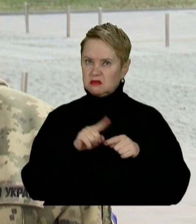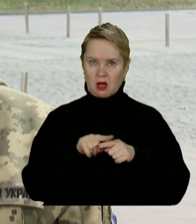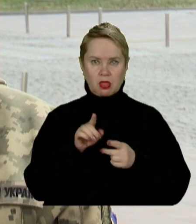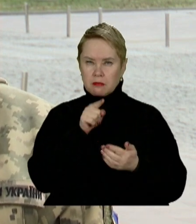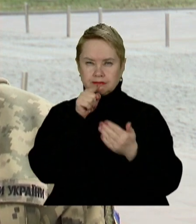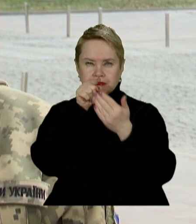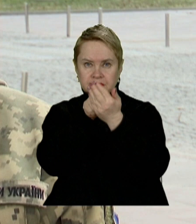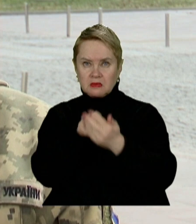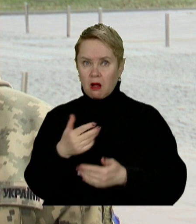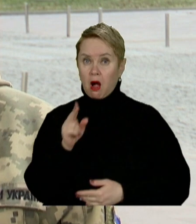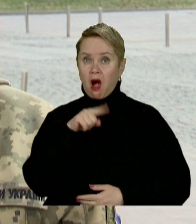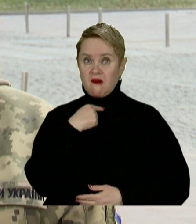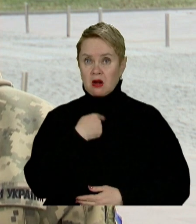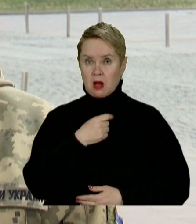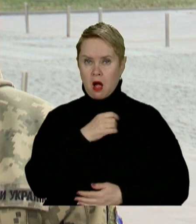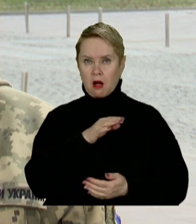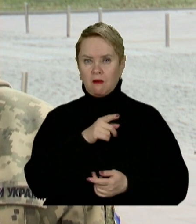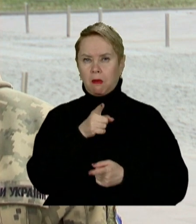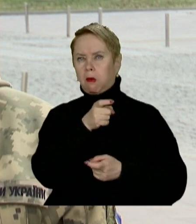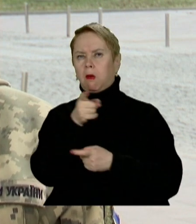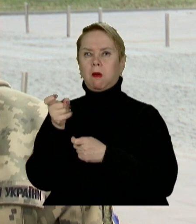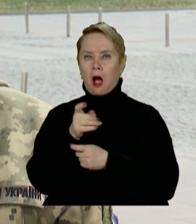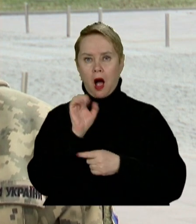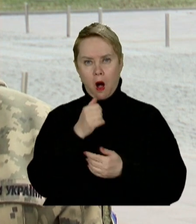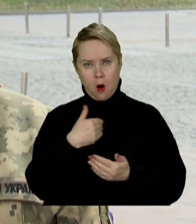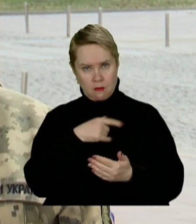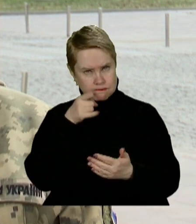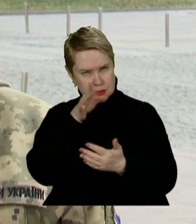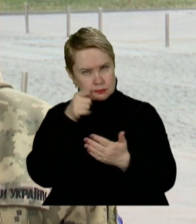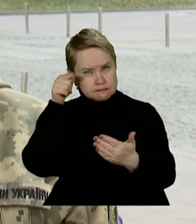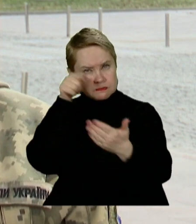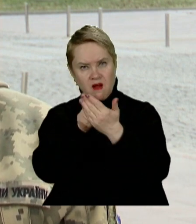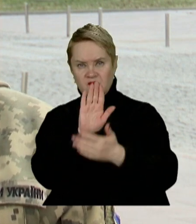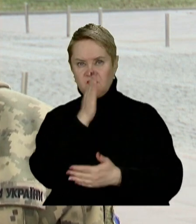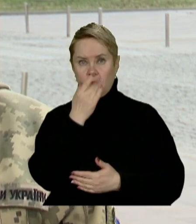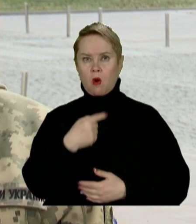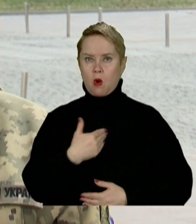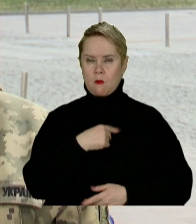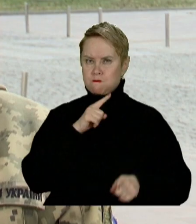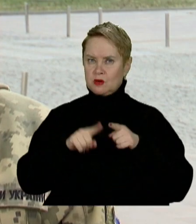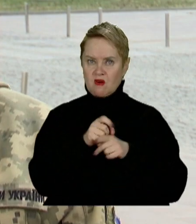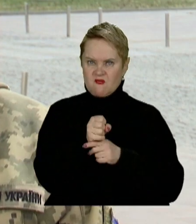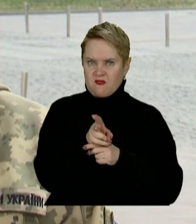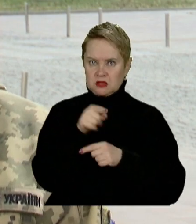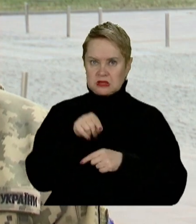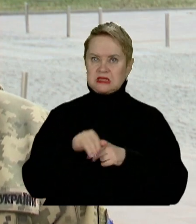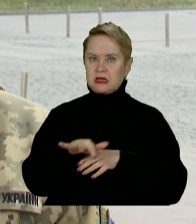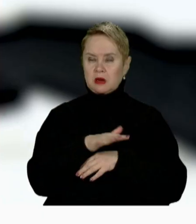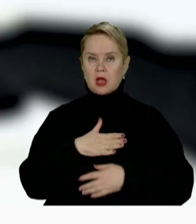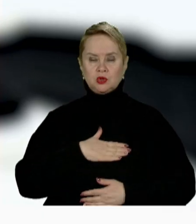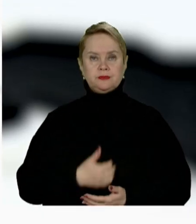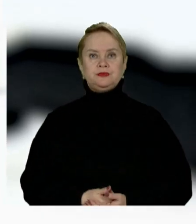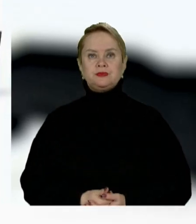не прицільно, тобто, як кажуть, для хаотичного вогню. Хочеться бити прицільно ворога та пошвидше вигнати його звідси.